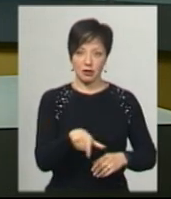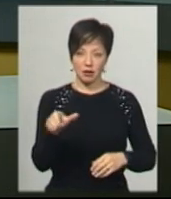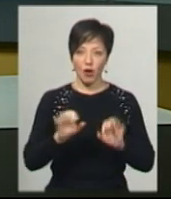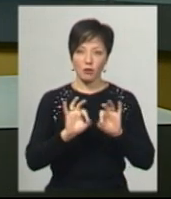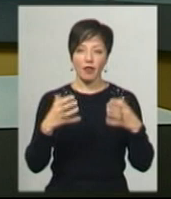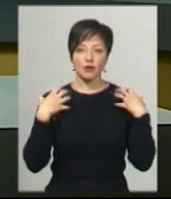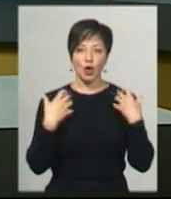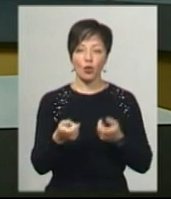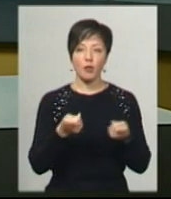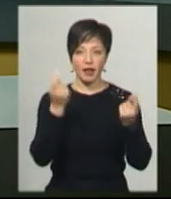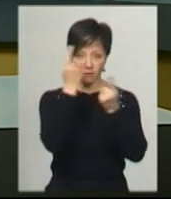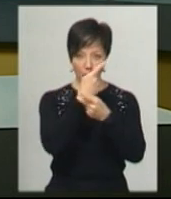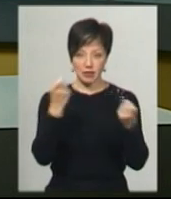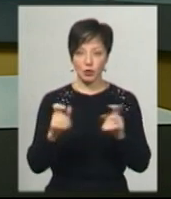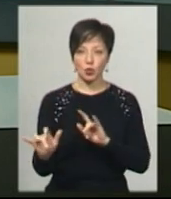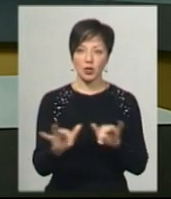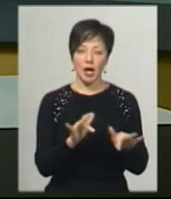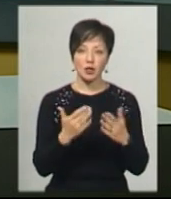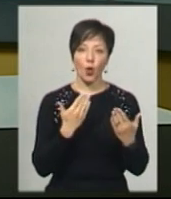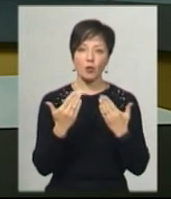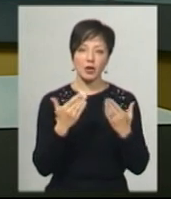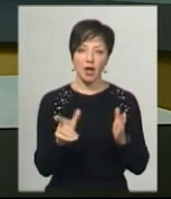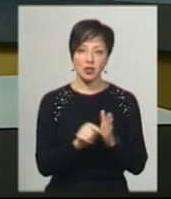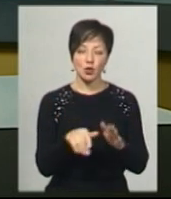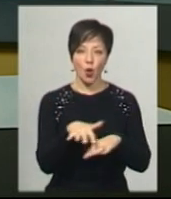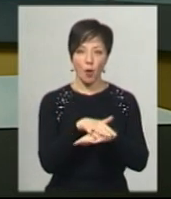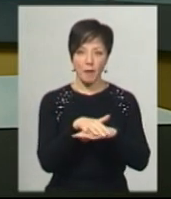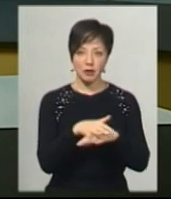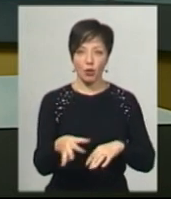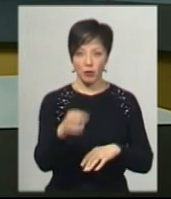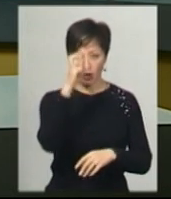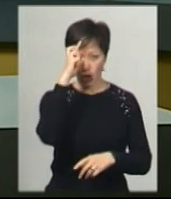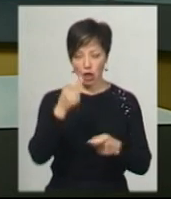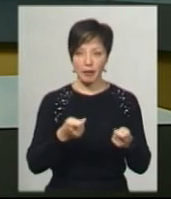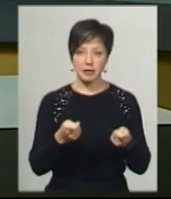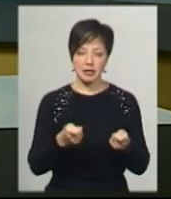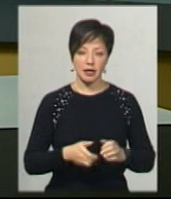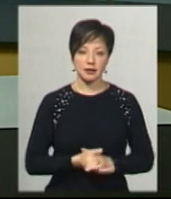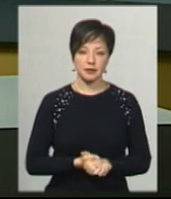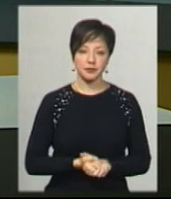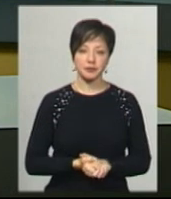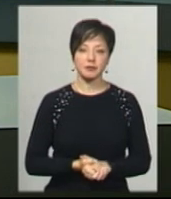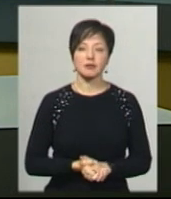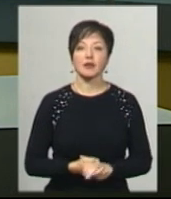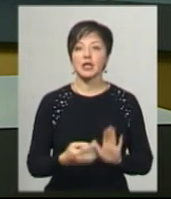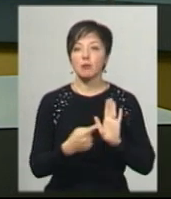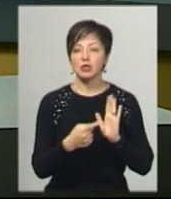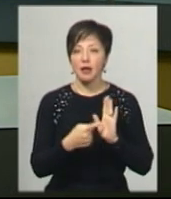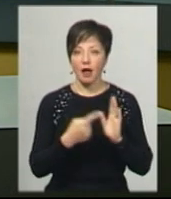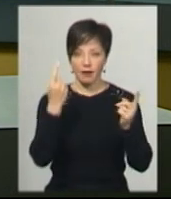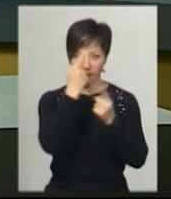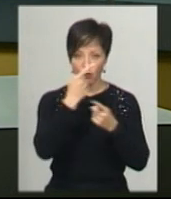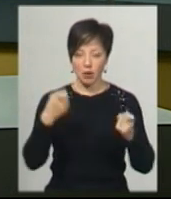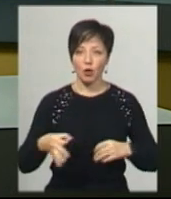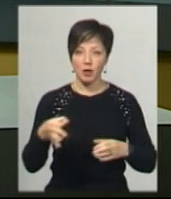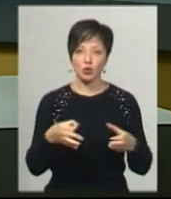управління інформаційної діяльності та комунікацій з громадськістю облдержадміністрації Інна Михайлова з посиланням на інформацію